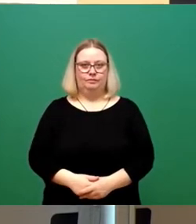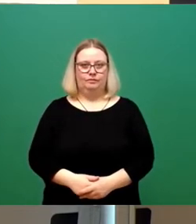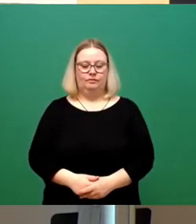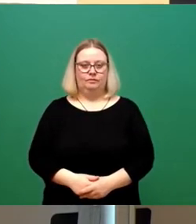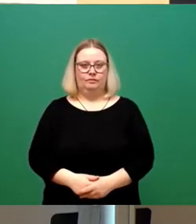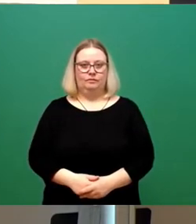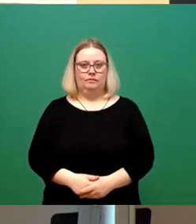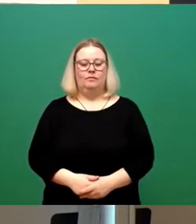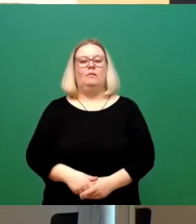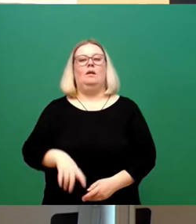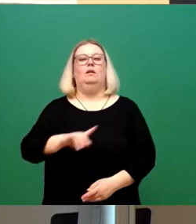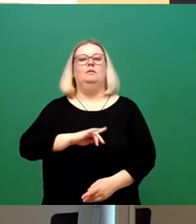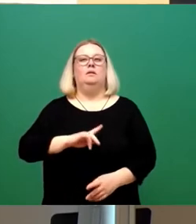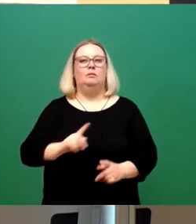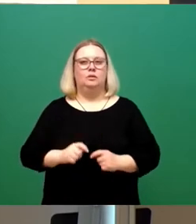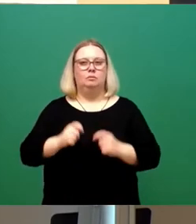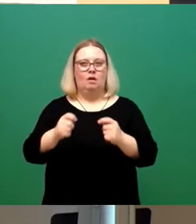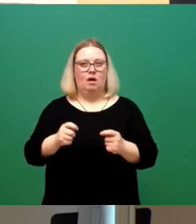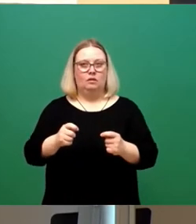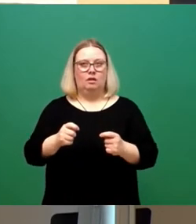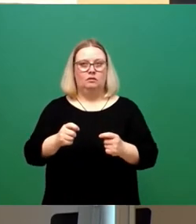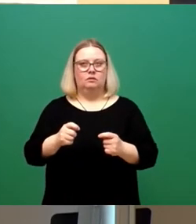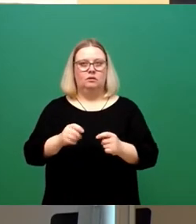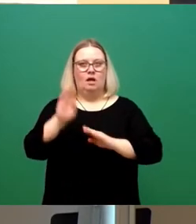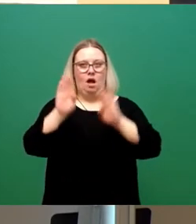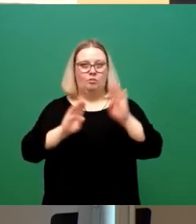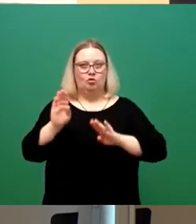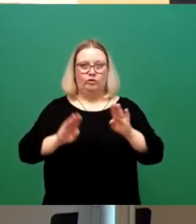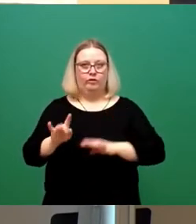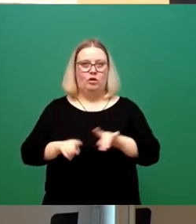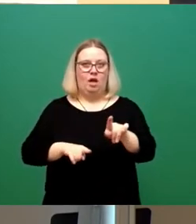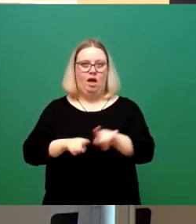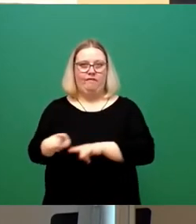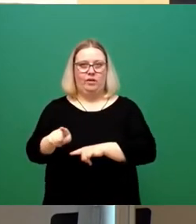Ich beantrage abschließend noch punktweise Abstimmung des FDP-Antrages.